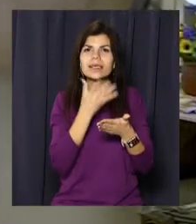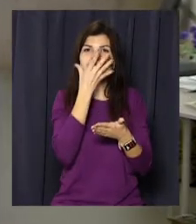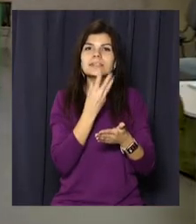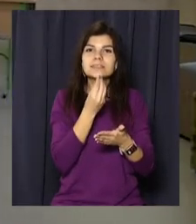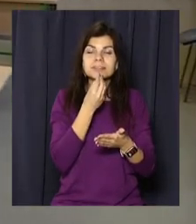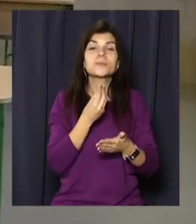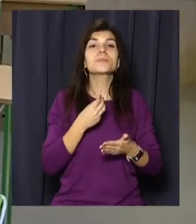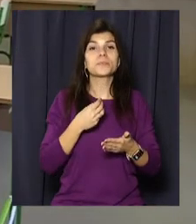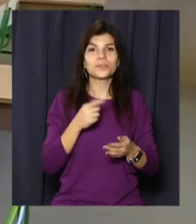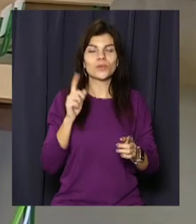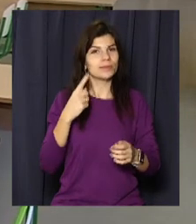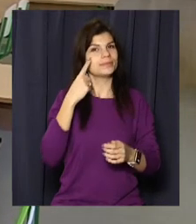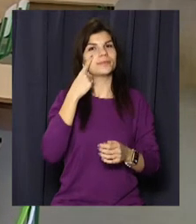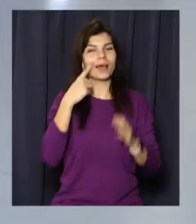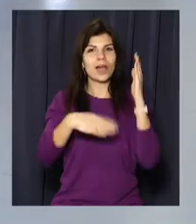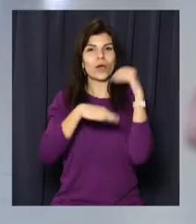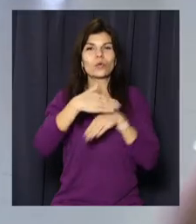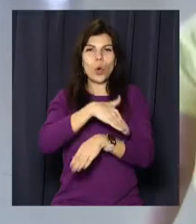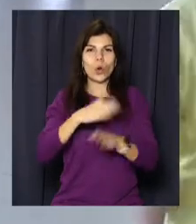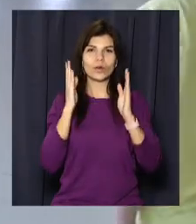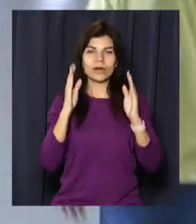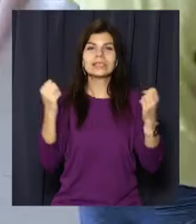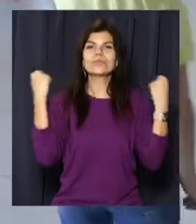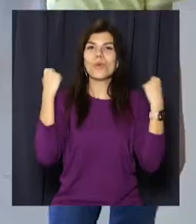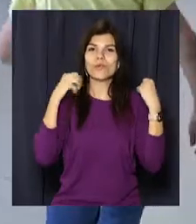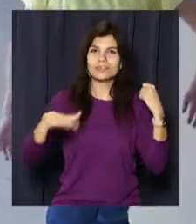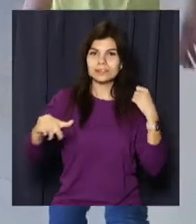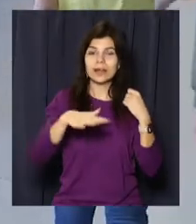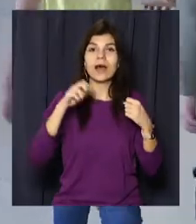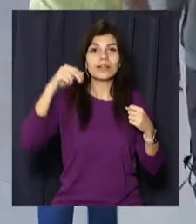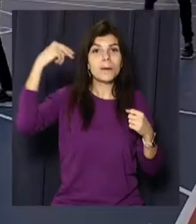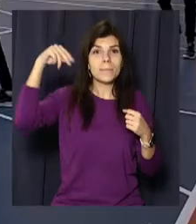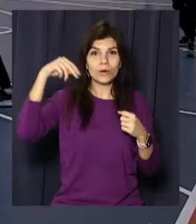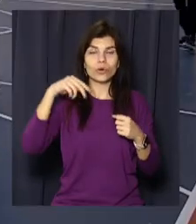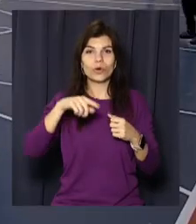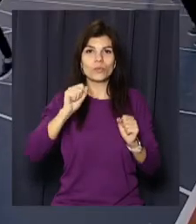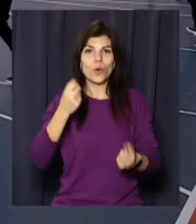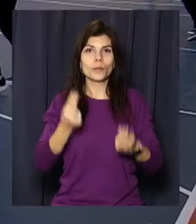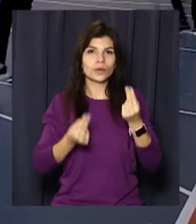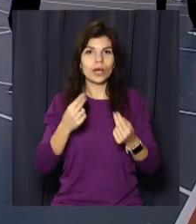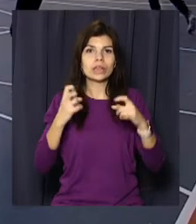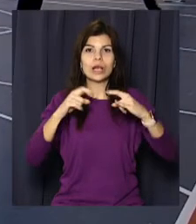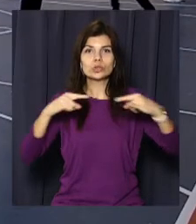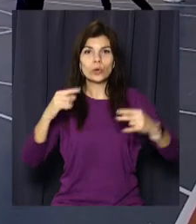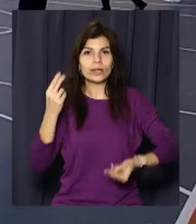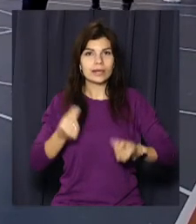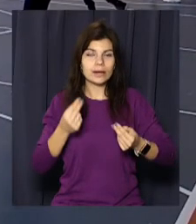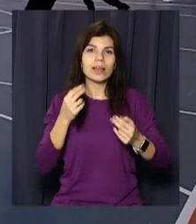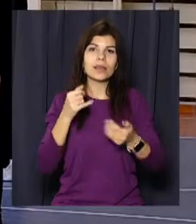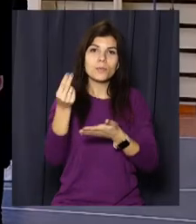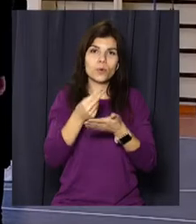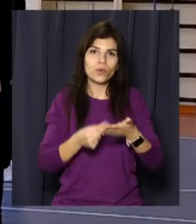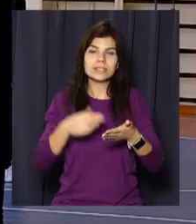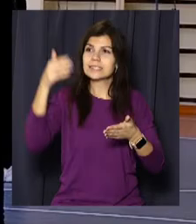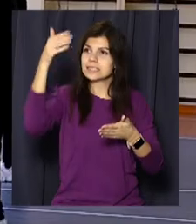Впадають в око також коридори, актова і спортивна зали, а на перервах учні можуть пограти в настільні ігри та помалювати